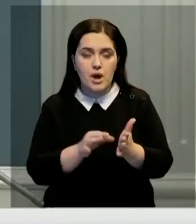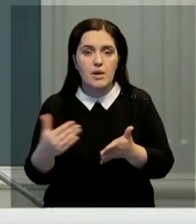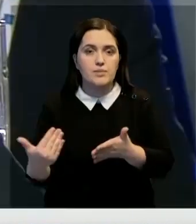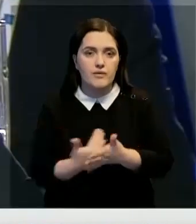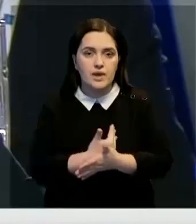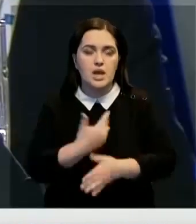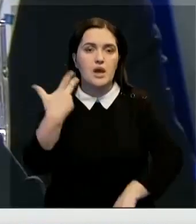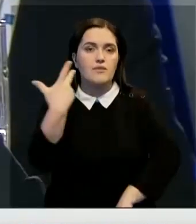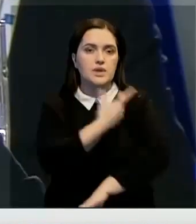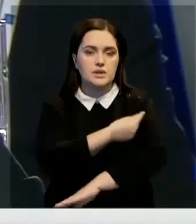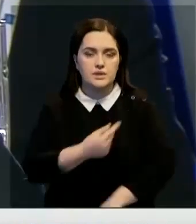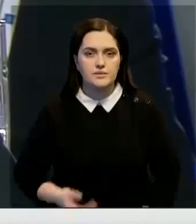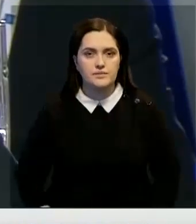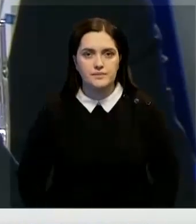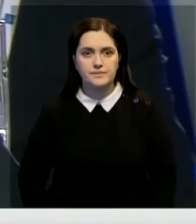вакцин.